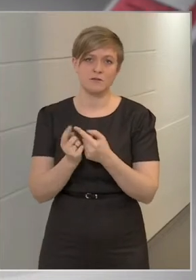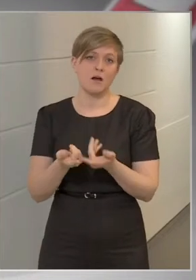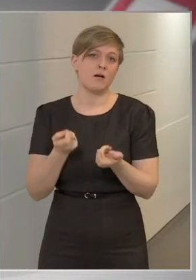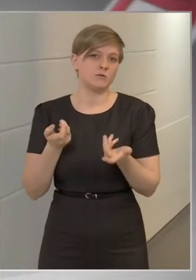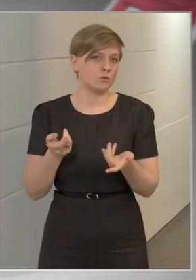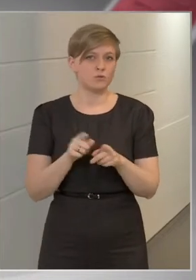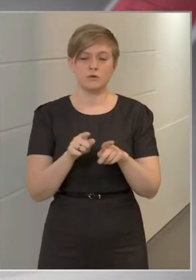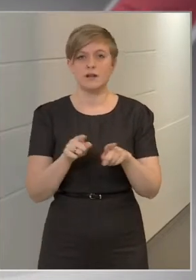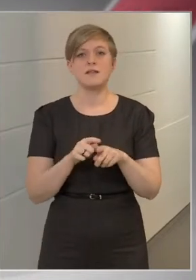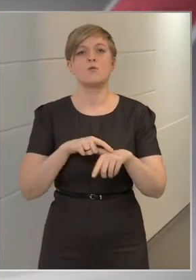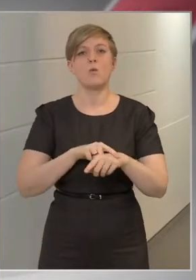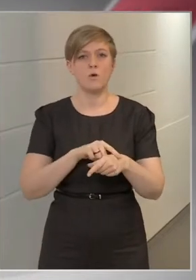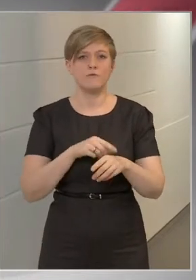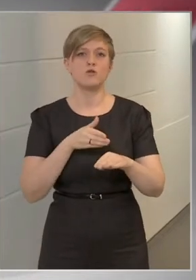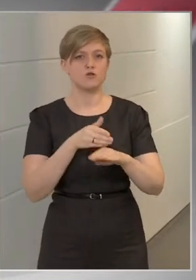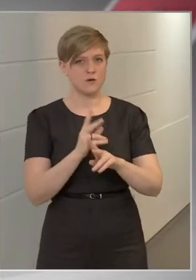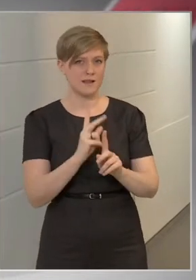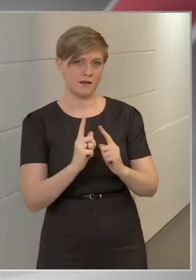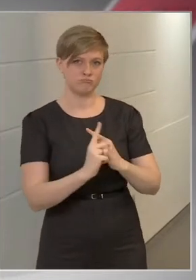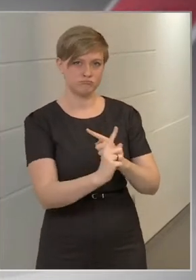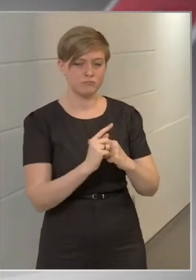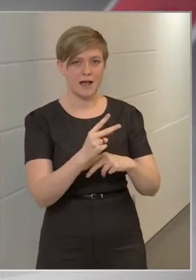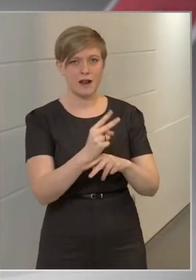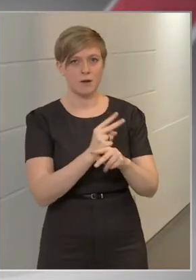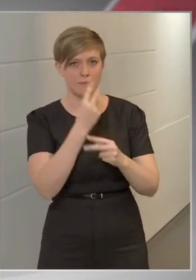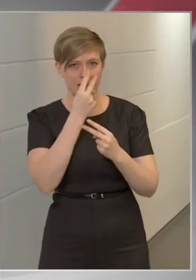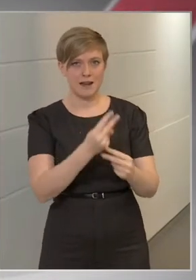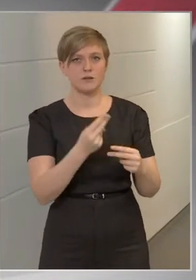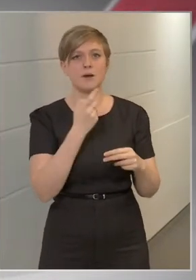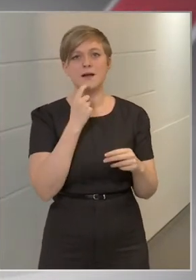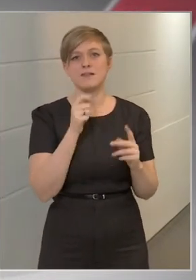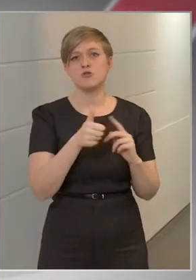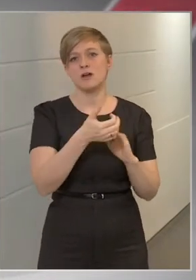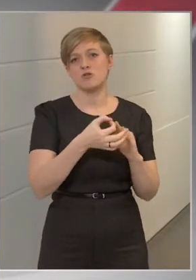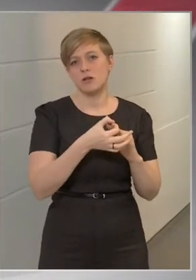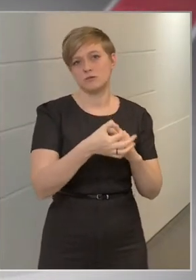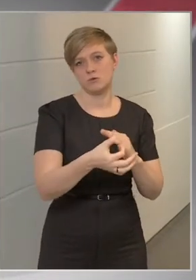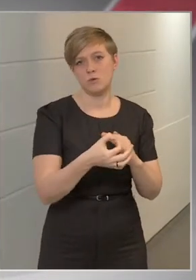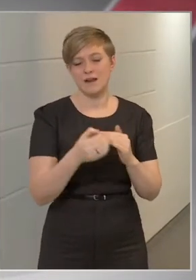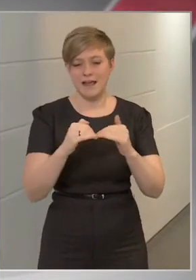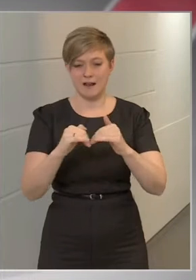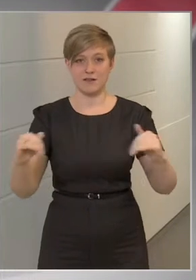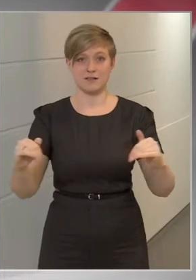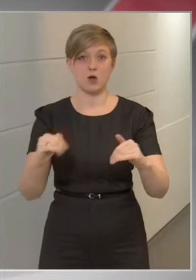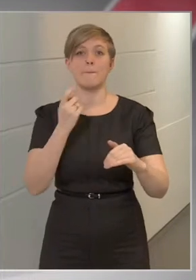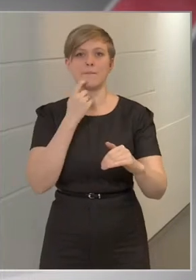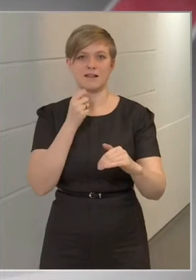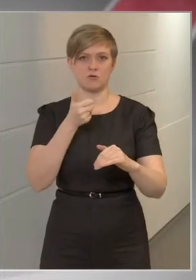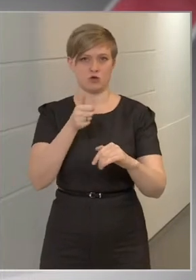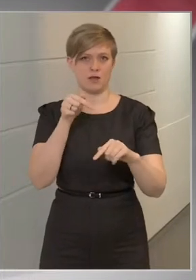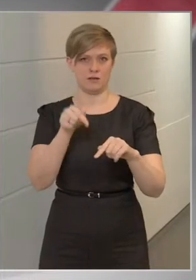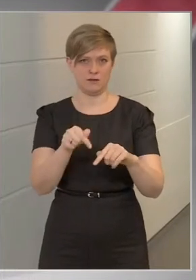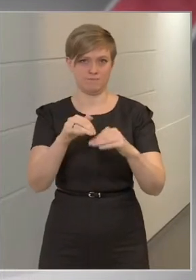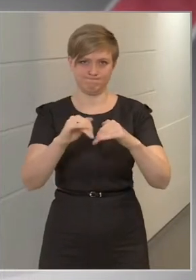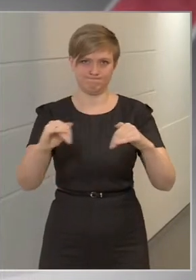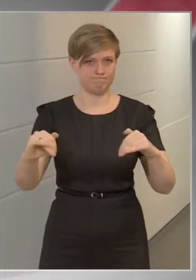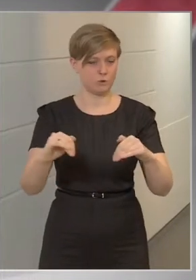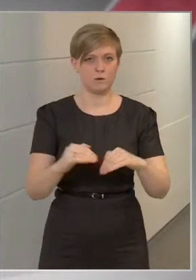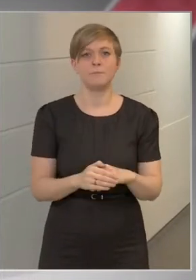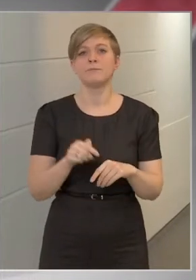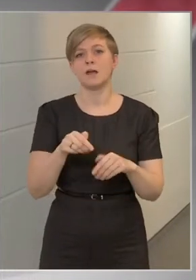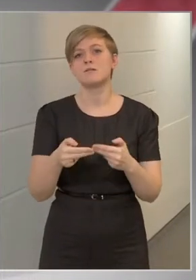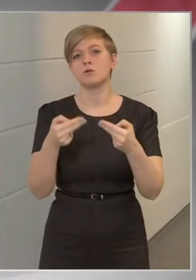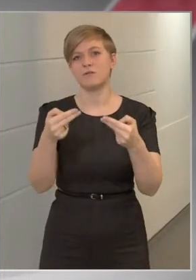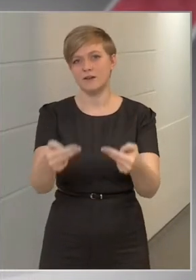attól ugyanez az orvoshoz járhat állami ellátásban március 1-ig követően. Az elválasztás március 1-ével történik meg, azt